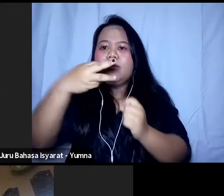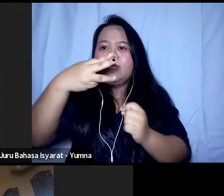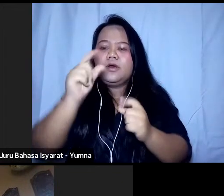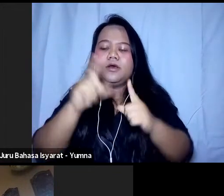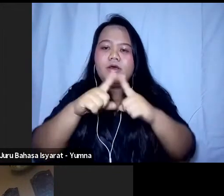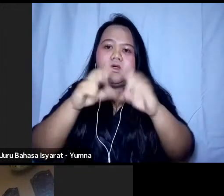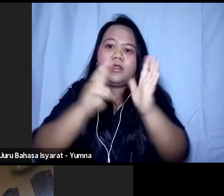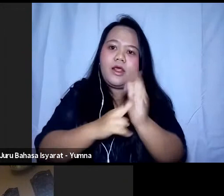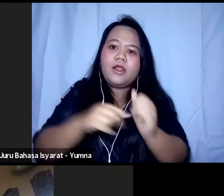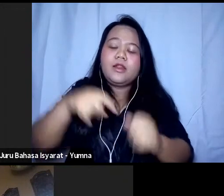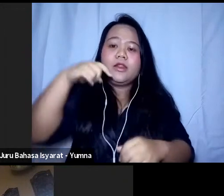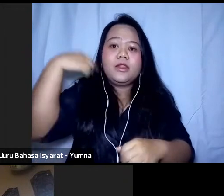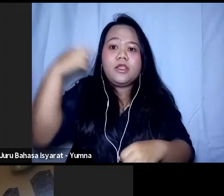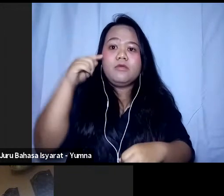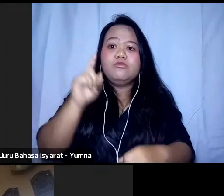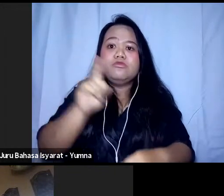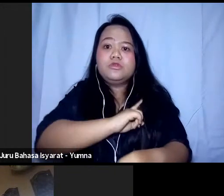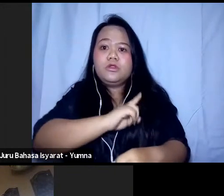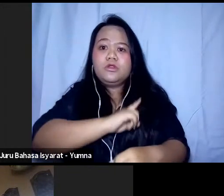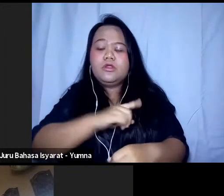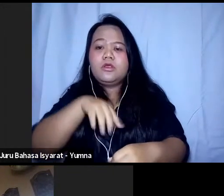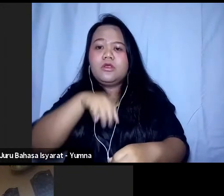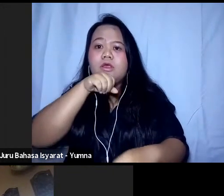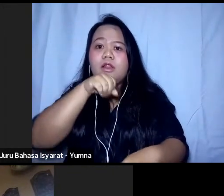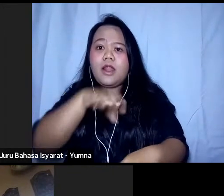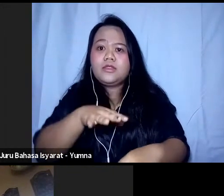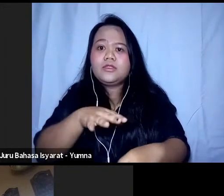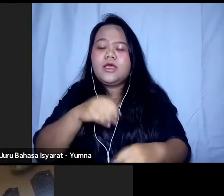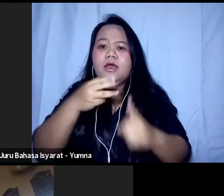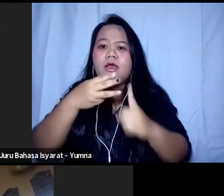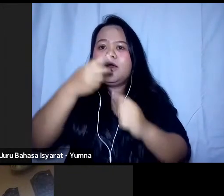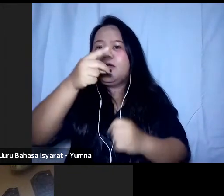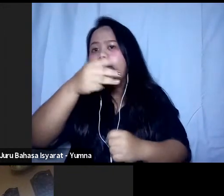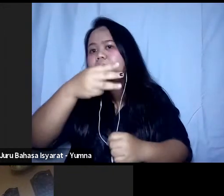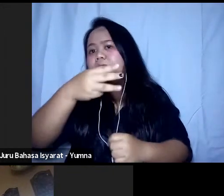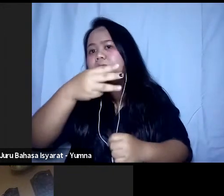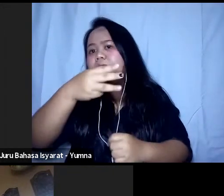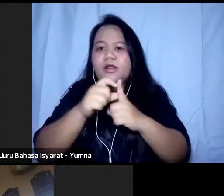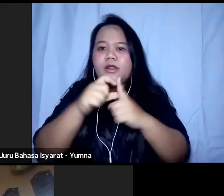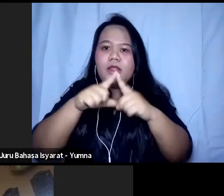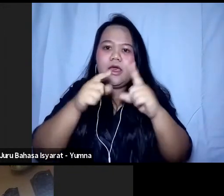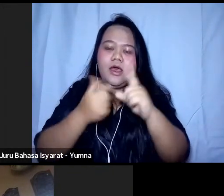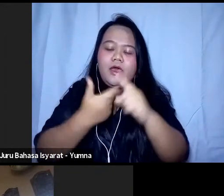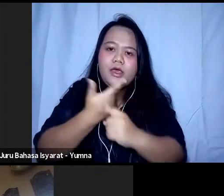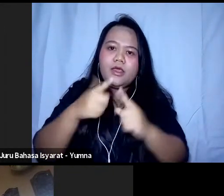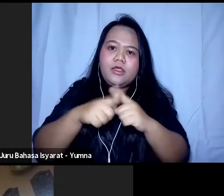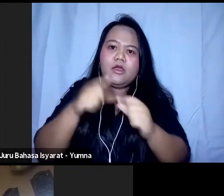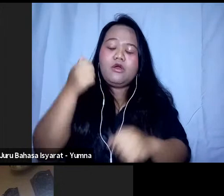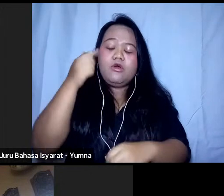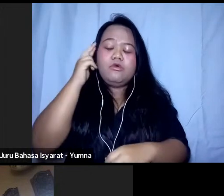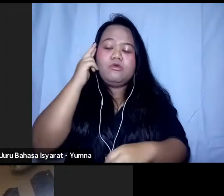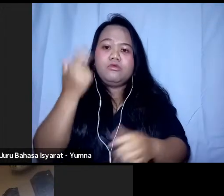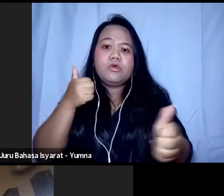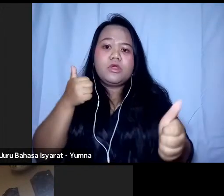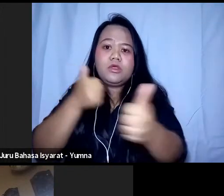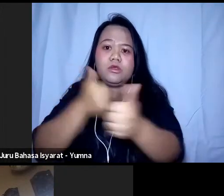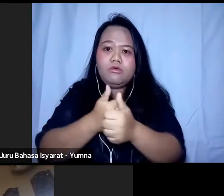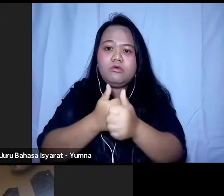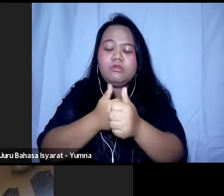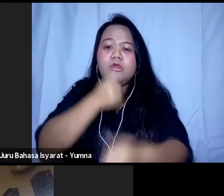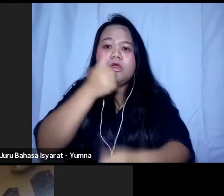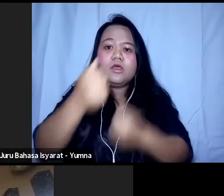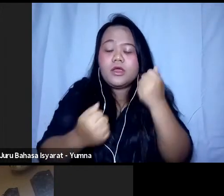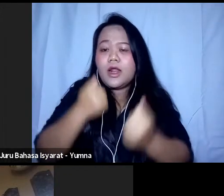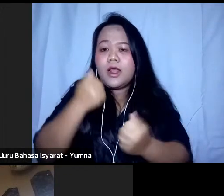sendiri sebagai lansia yang berdaya untuk bisa turut berpartisipasi dalam gerakan